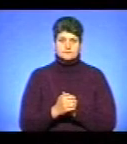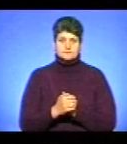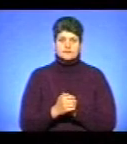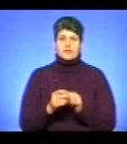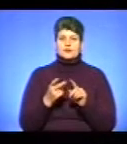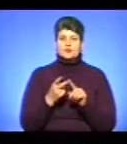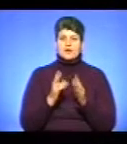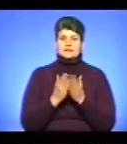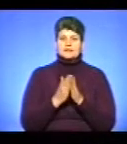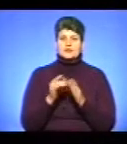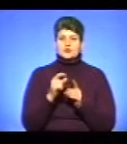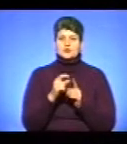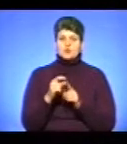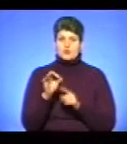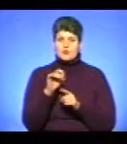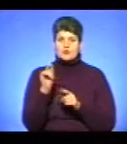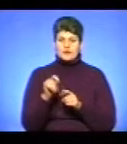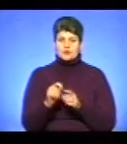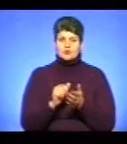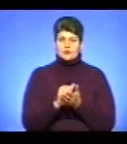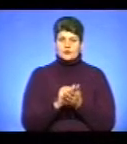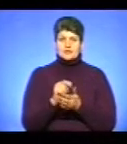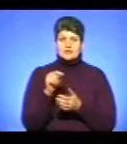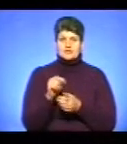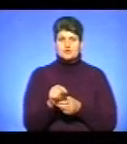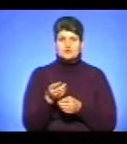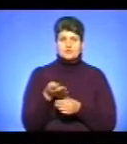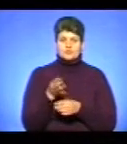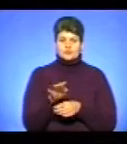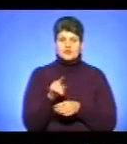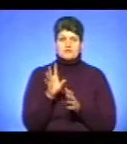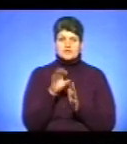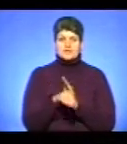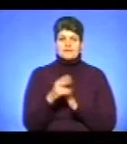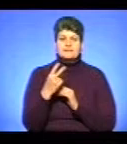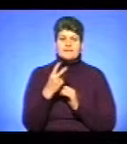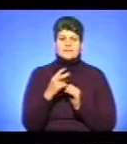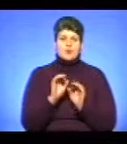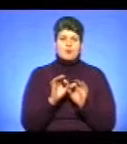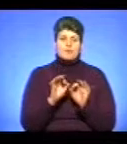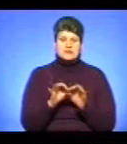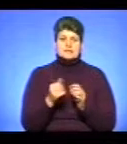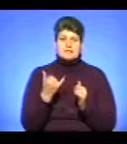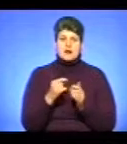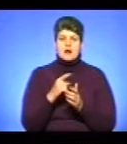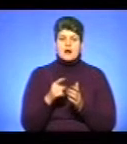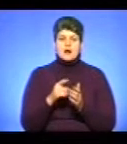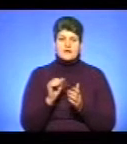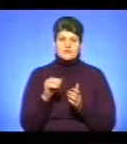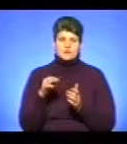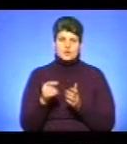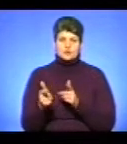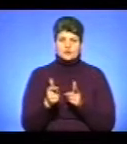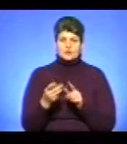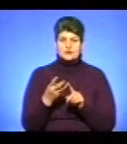Друга книга «Слово про війну» вийшла тиражем. Одна тисяча примірників. До неї увійшли 20 оповідань. Зараз автори проєкту готують до